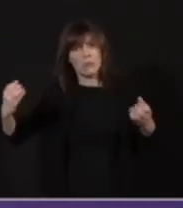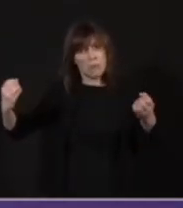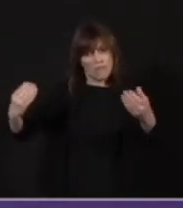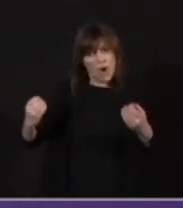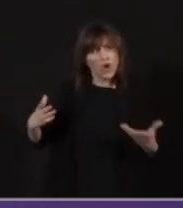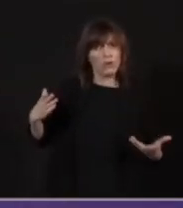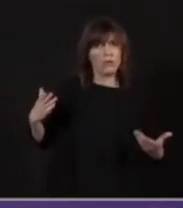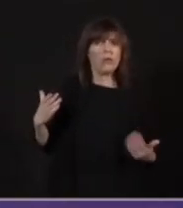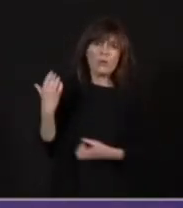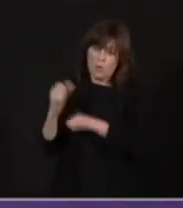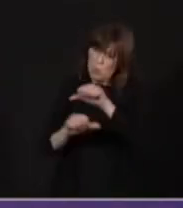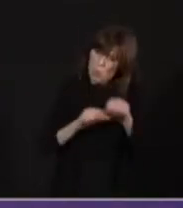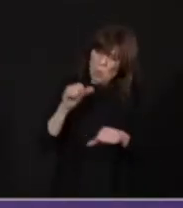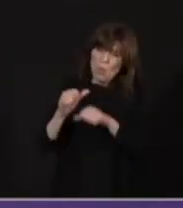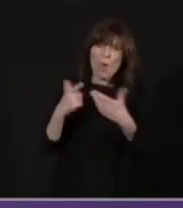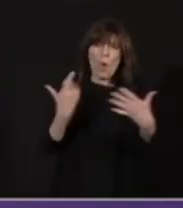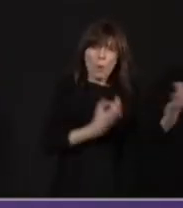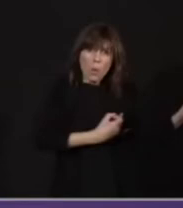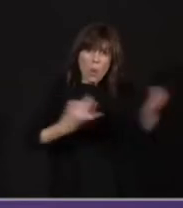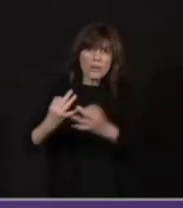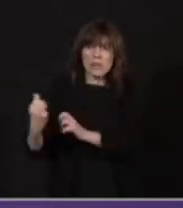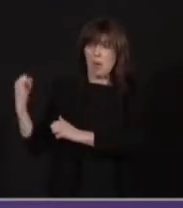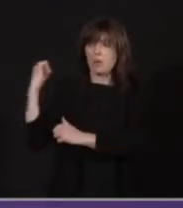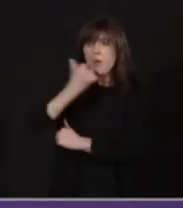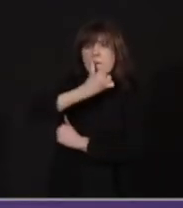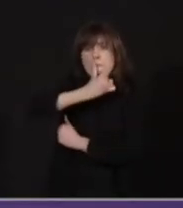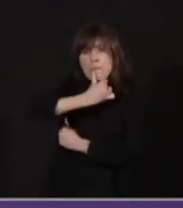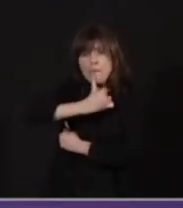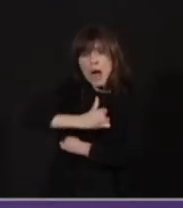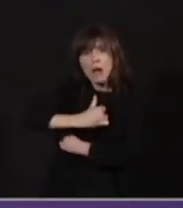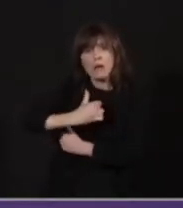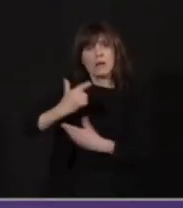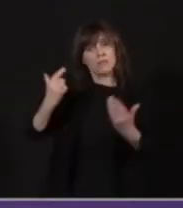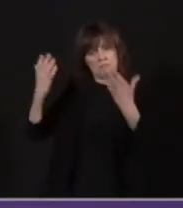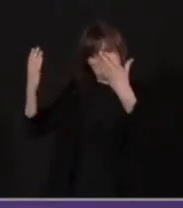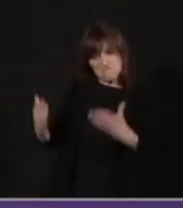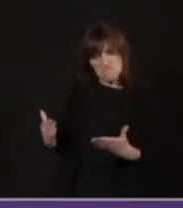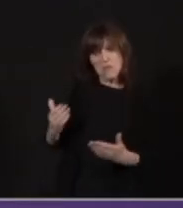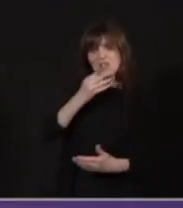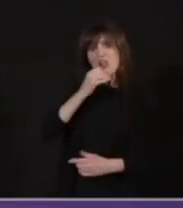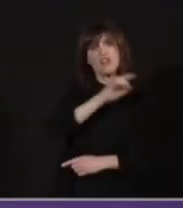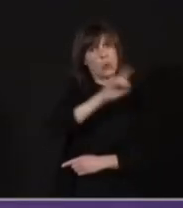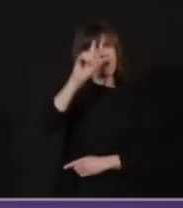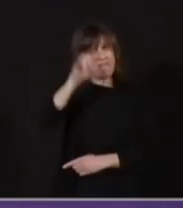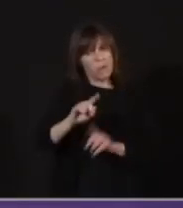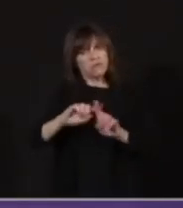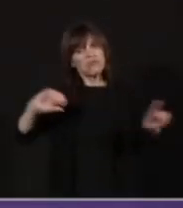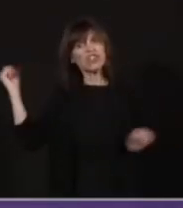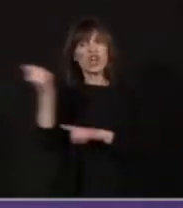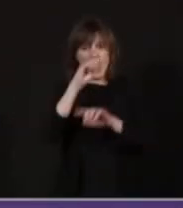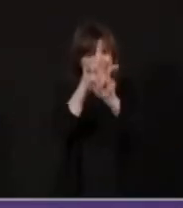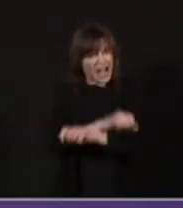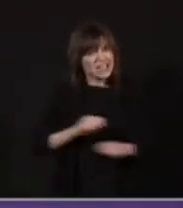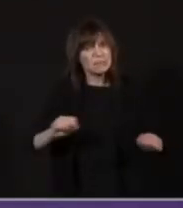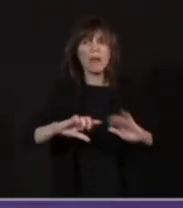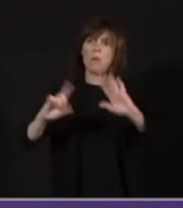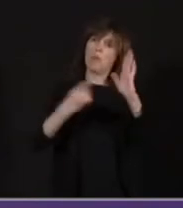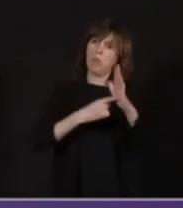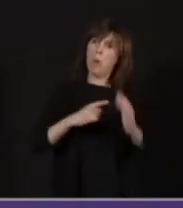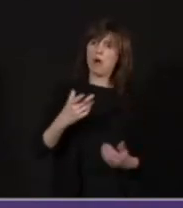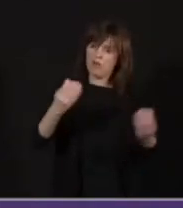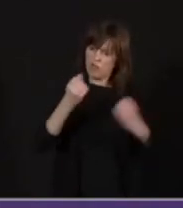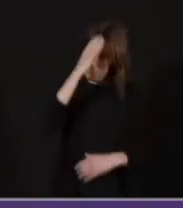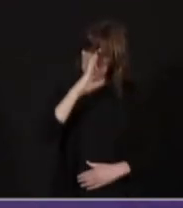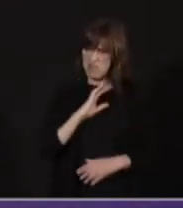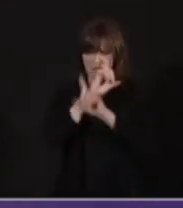Roussel,'est de dire non. Tout le monde doit respecter la loi, y compris et surtout les puissants. Le programme de Fabien Roussel,'est le monde du travail et le droit à une dignité, au